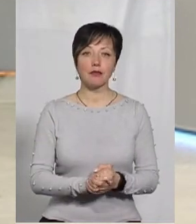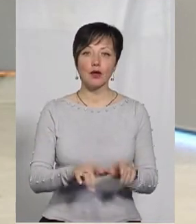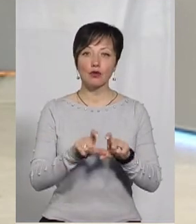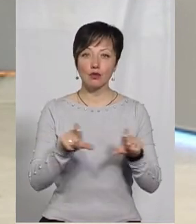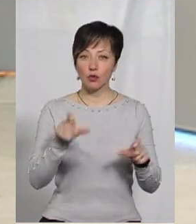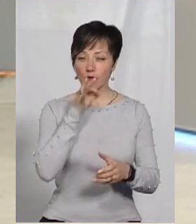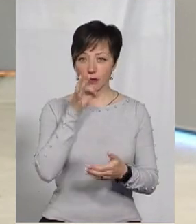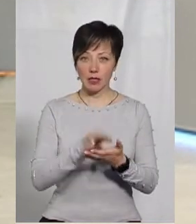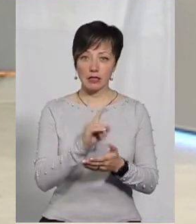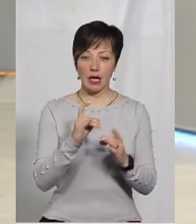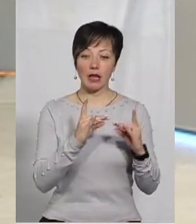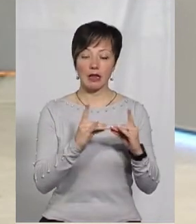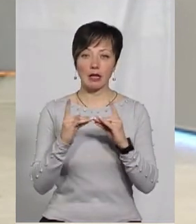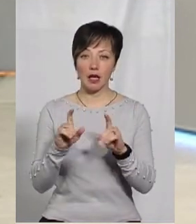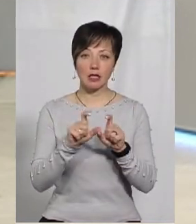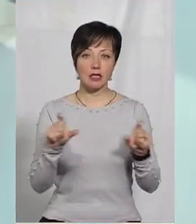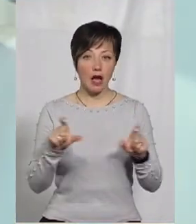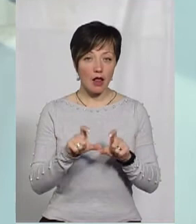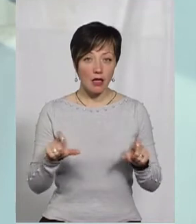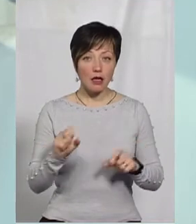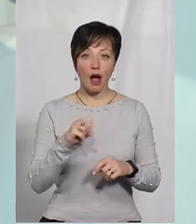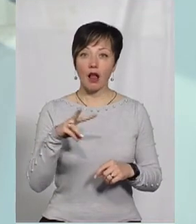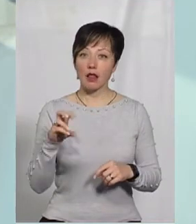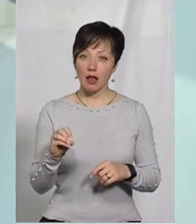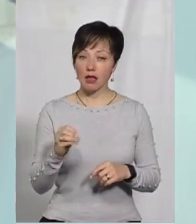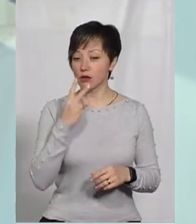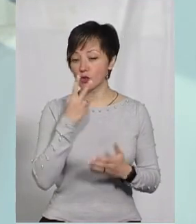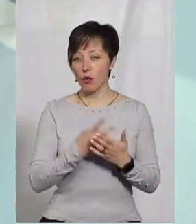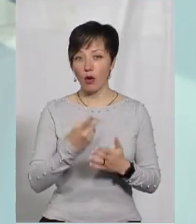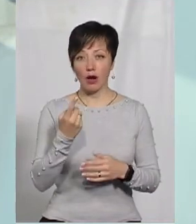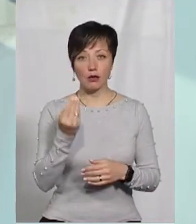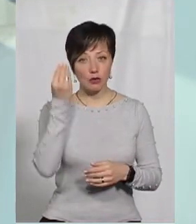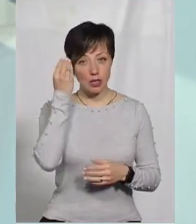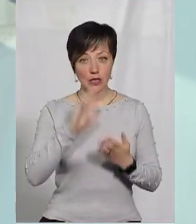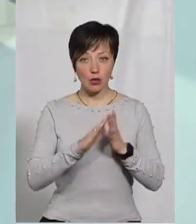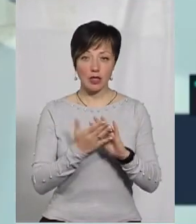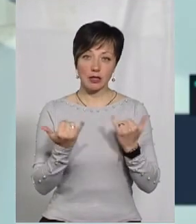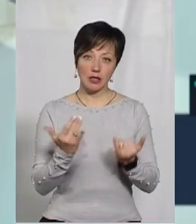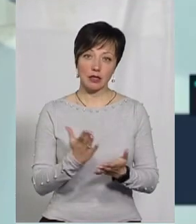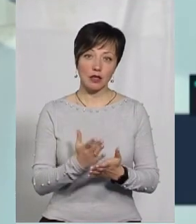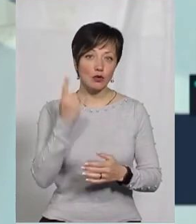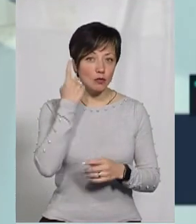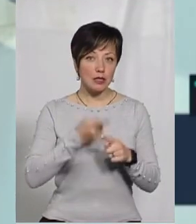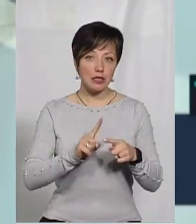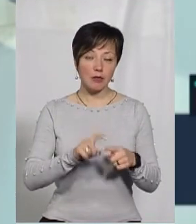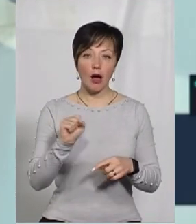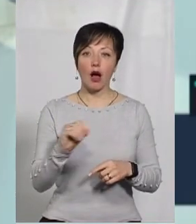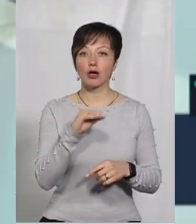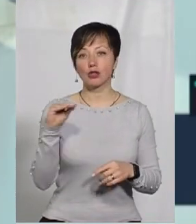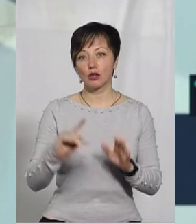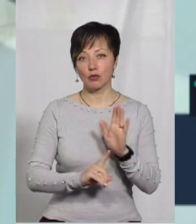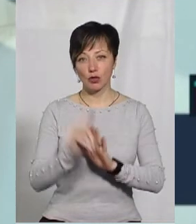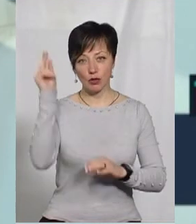структури, яка відповідає за інтернатні заклади. Але з огляду на ту ситуацію, яка є зараз, так думаю, що це вже буде аж на